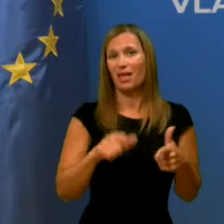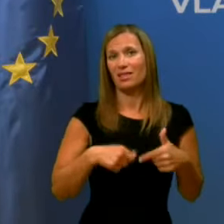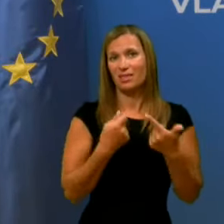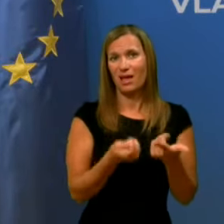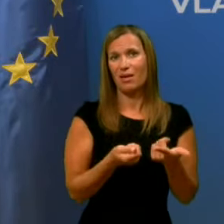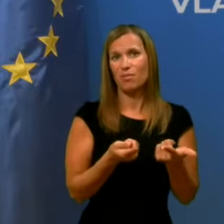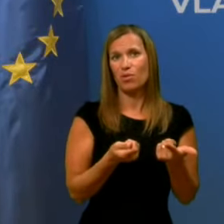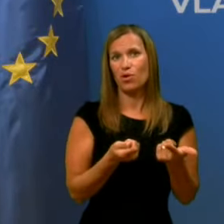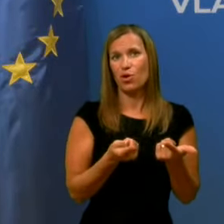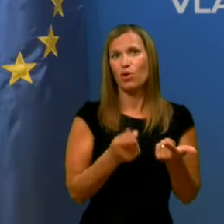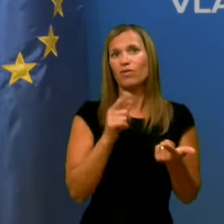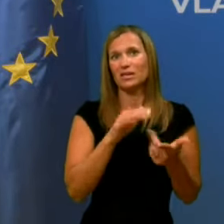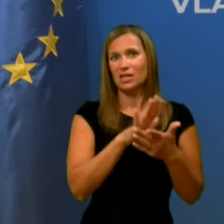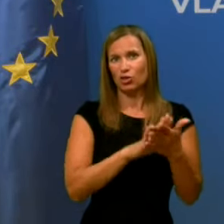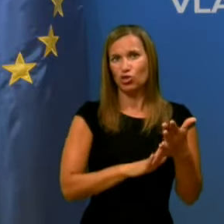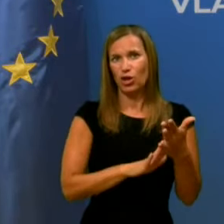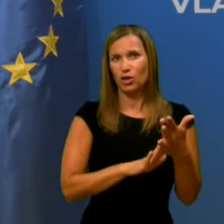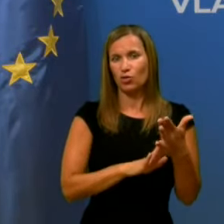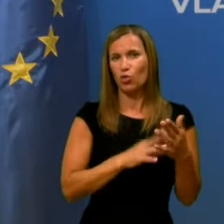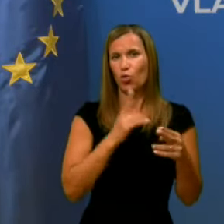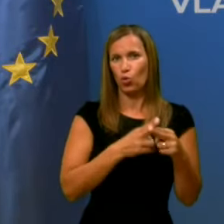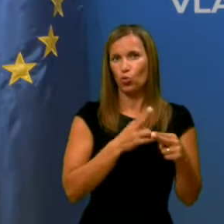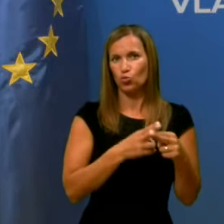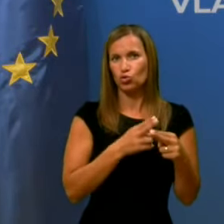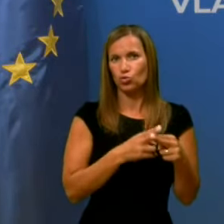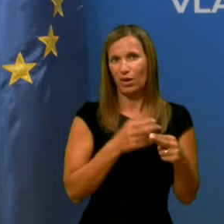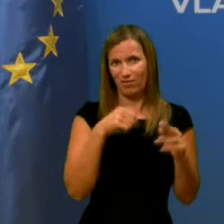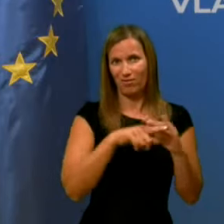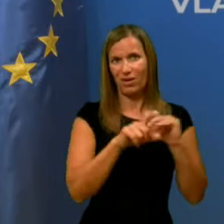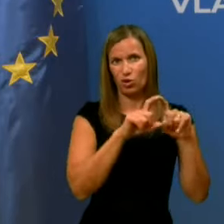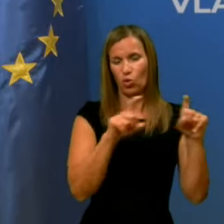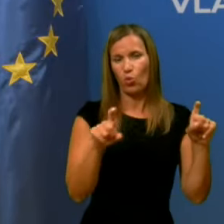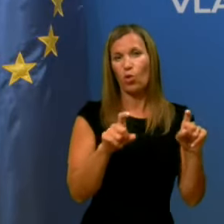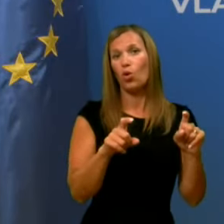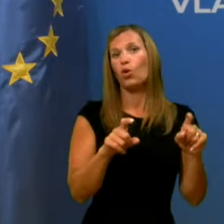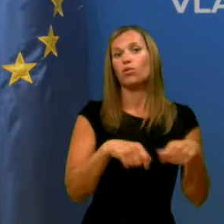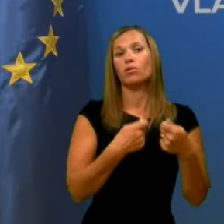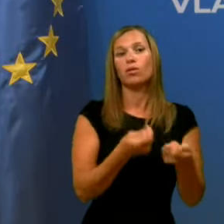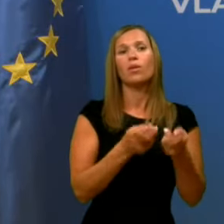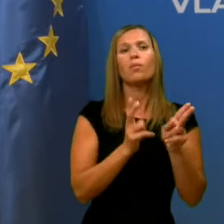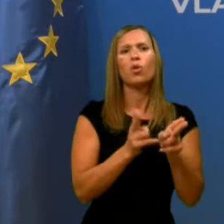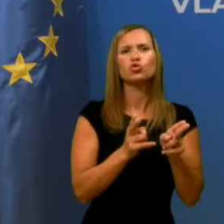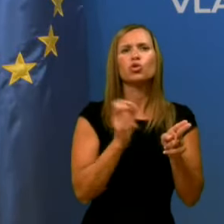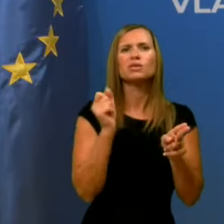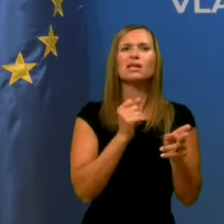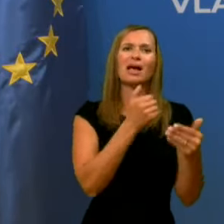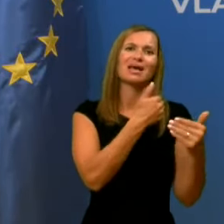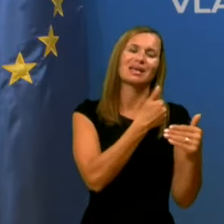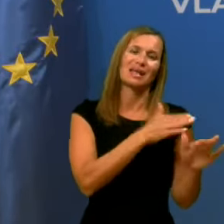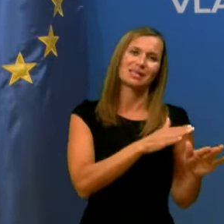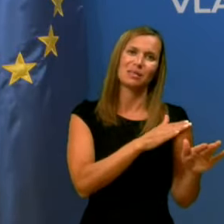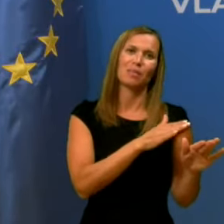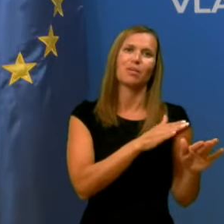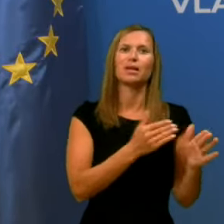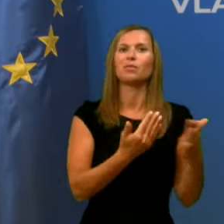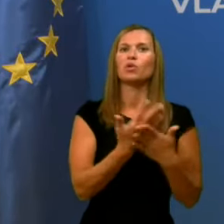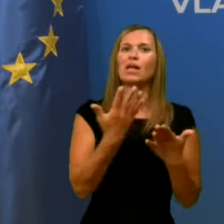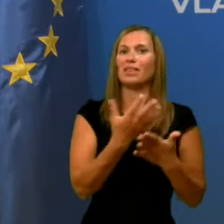v samem začetku okužbe v nekem domu možnost, da ga razbremenimo za nekaj dni,